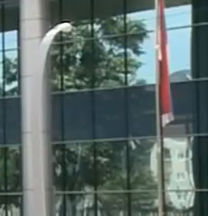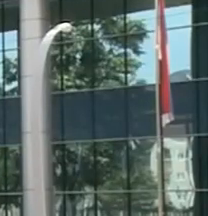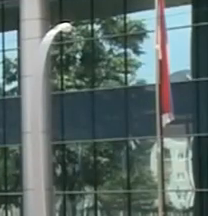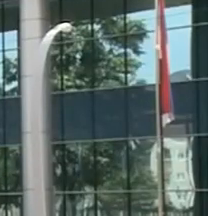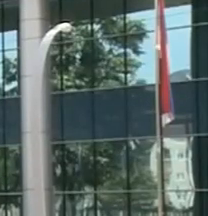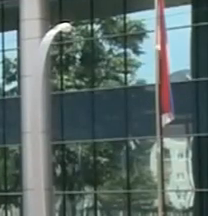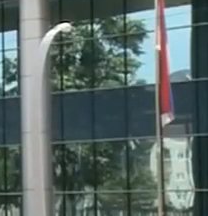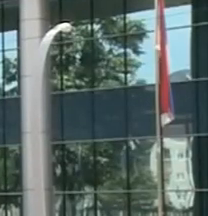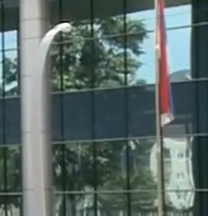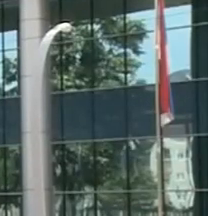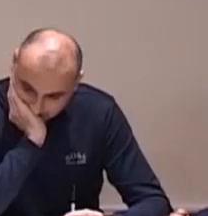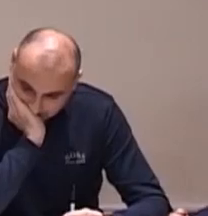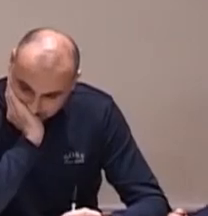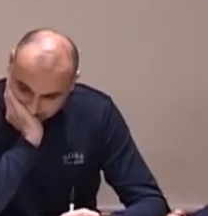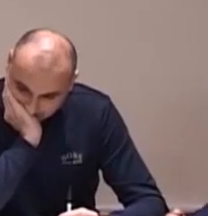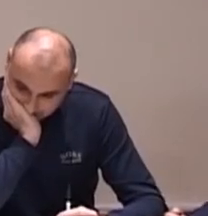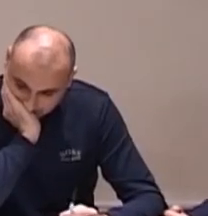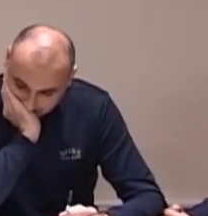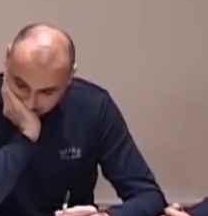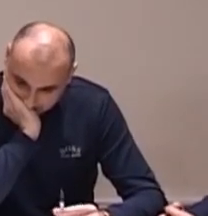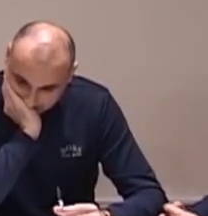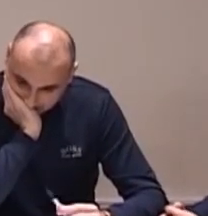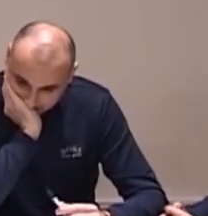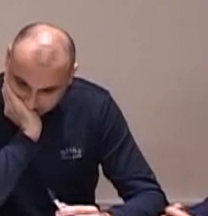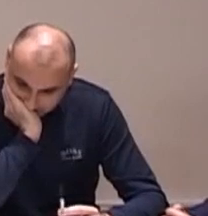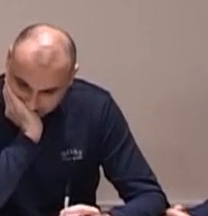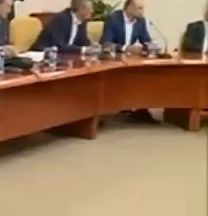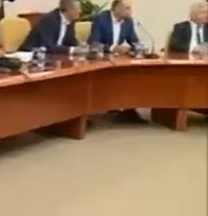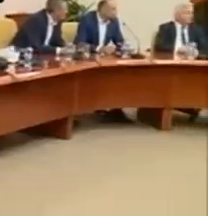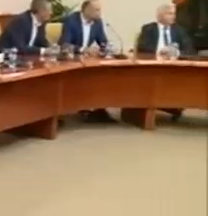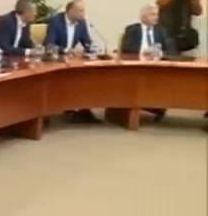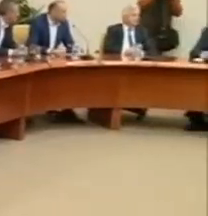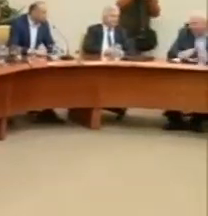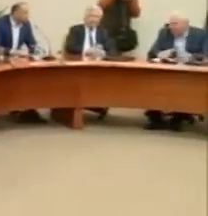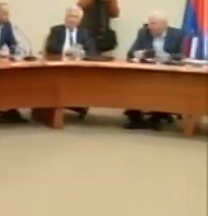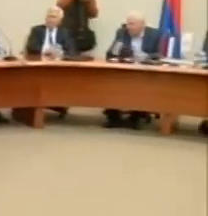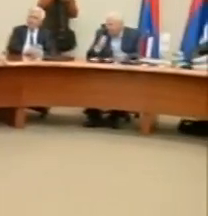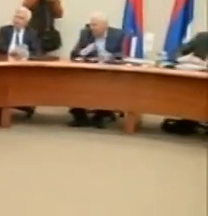Smijen je Nalila Rešić, ministar lokalne uprave i samouprave Republike Srpske.